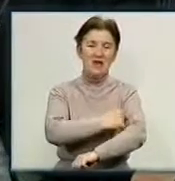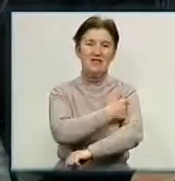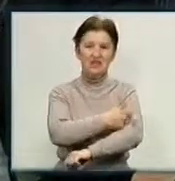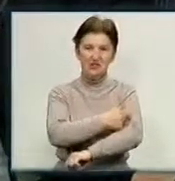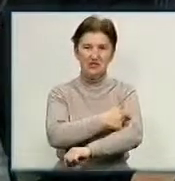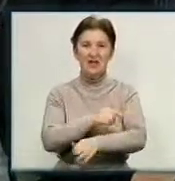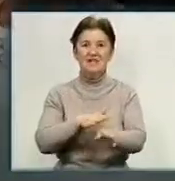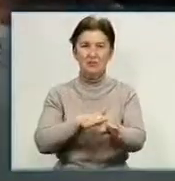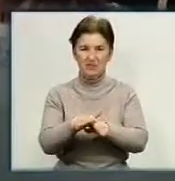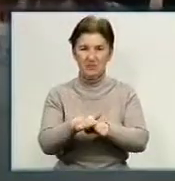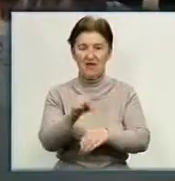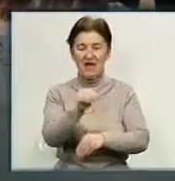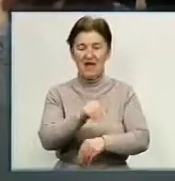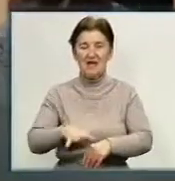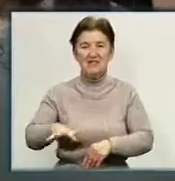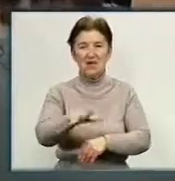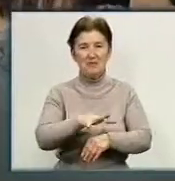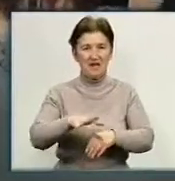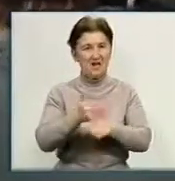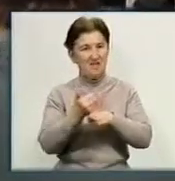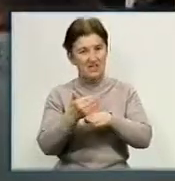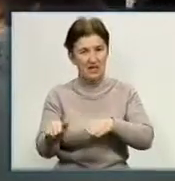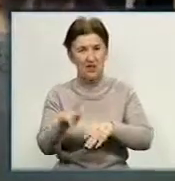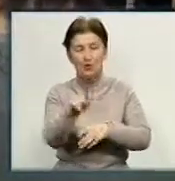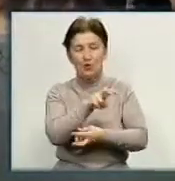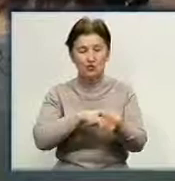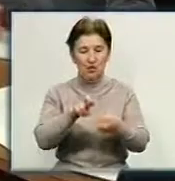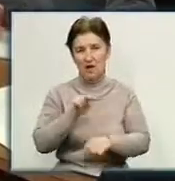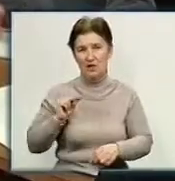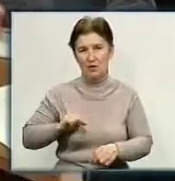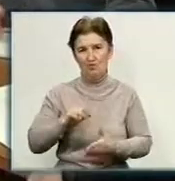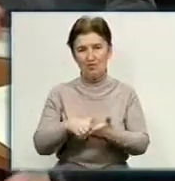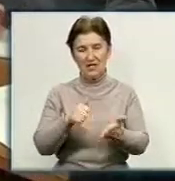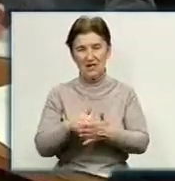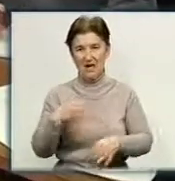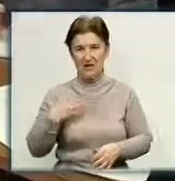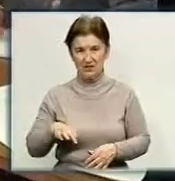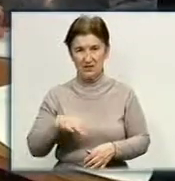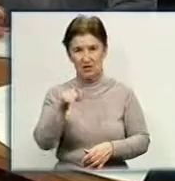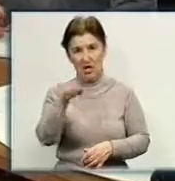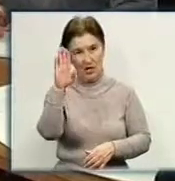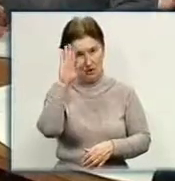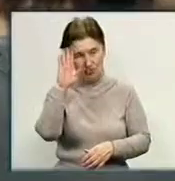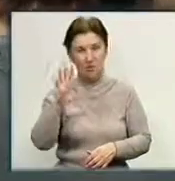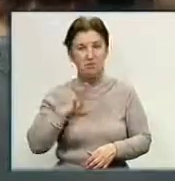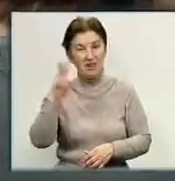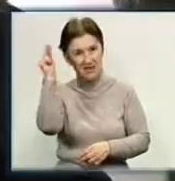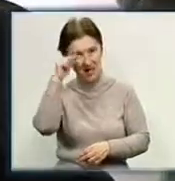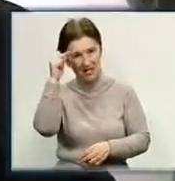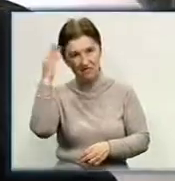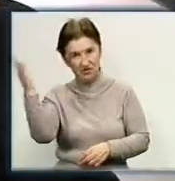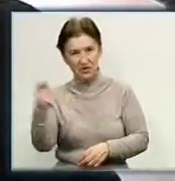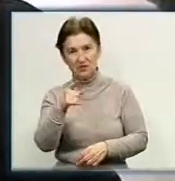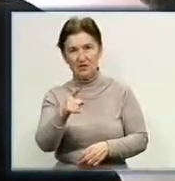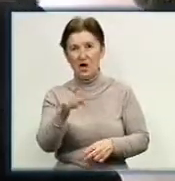виділення землі. Мати учасника АТО Людмила Мозгунова шукає роботу для сина. Нині хлопець на навчанні, тому не зміг прийти. Жінка радіє,